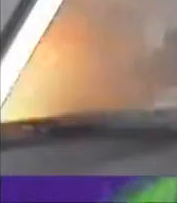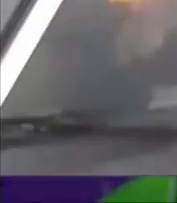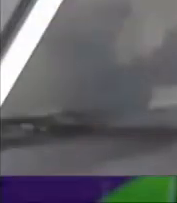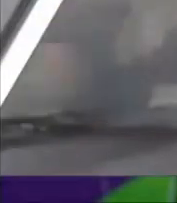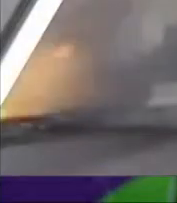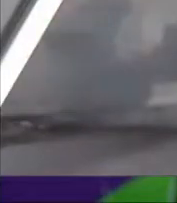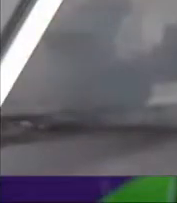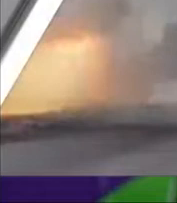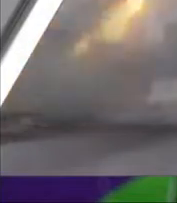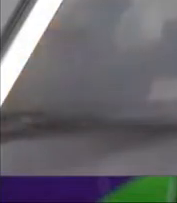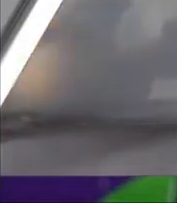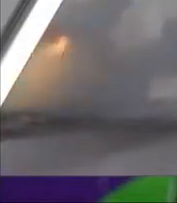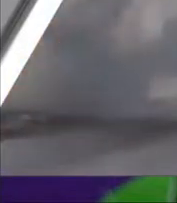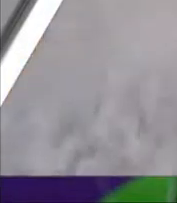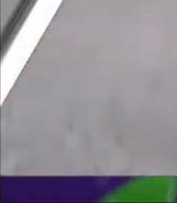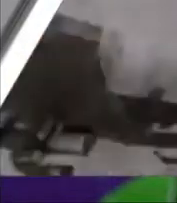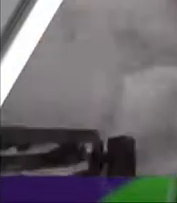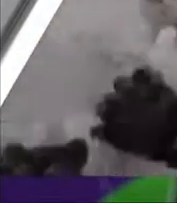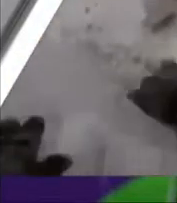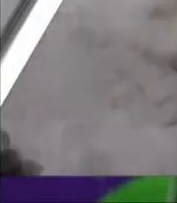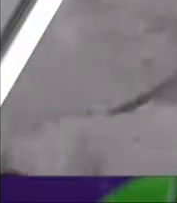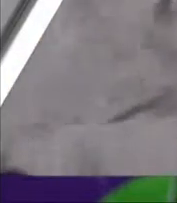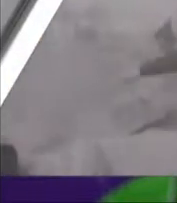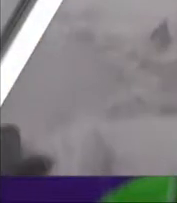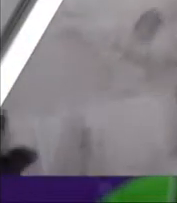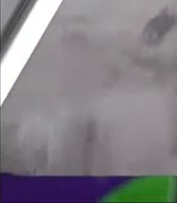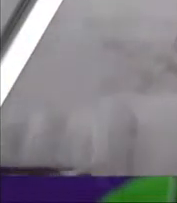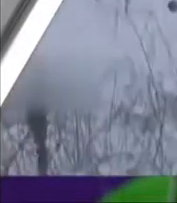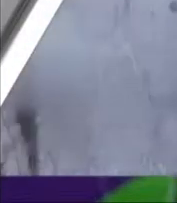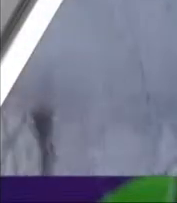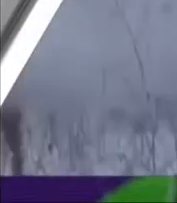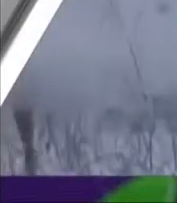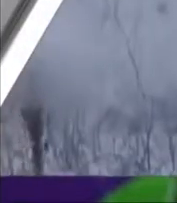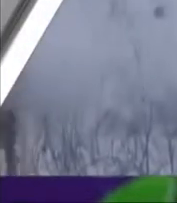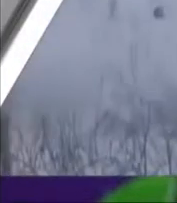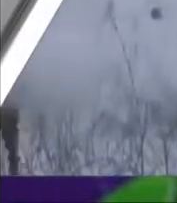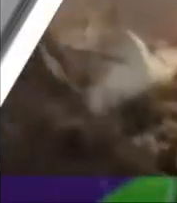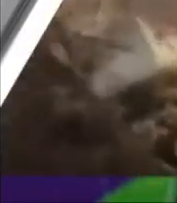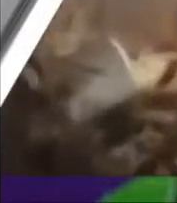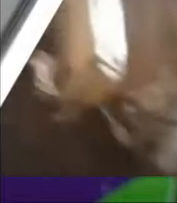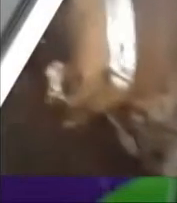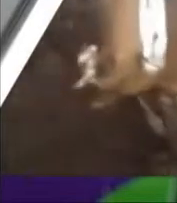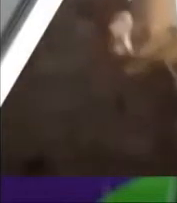У Дебальцевому напружена ситуація, бойові дії також активізувались біля Донецького аеропорту.